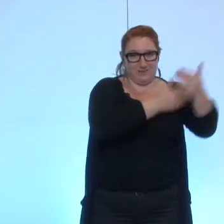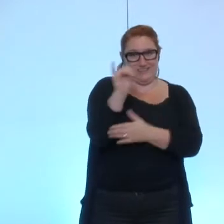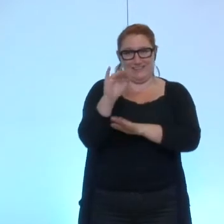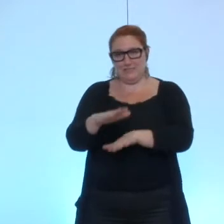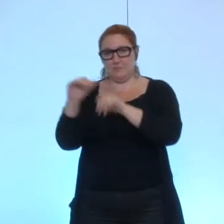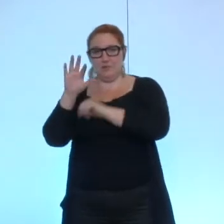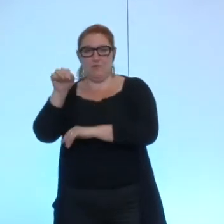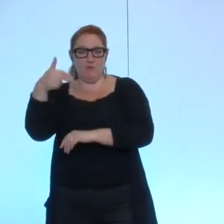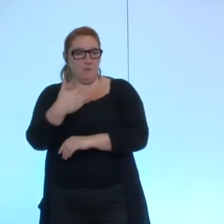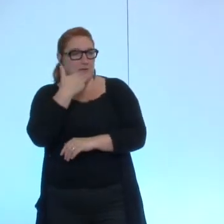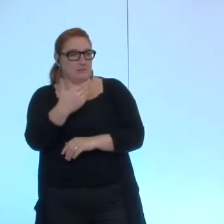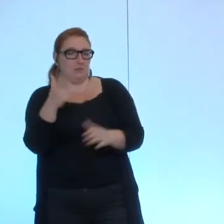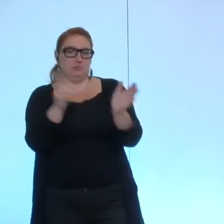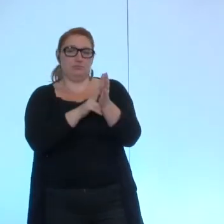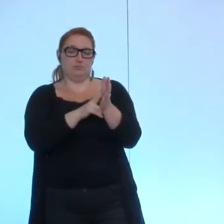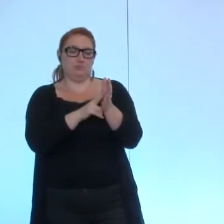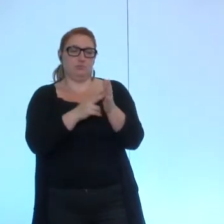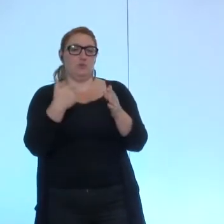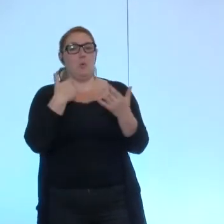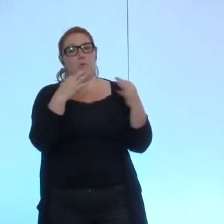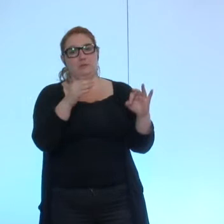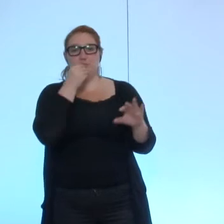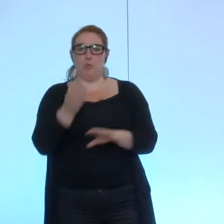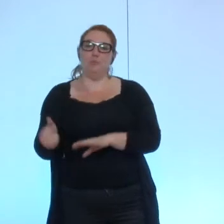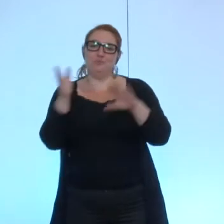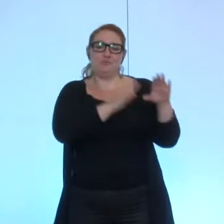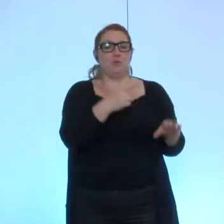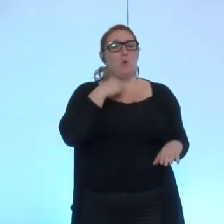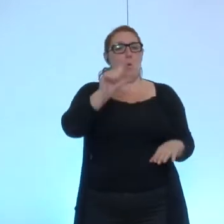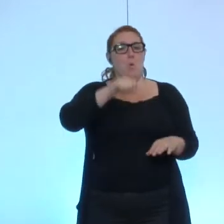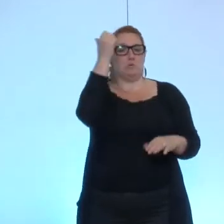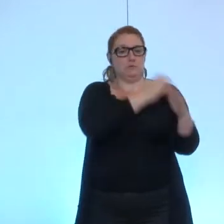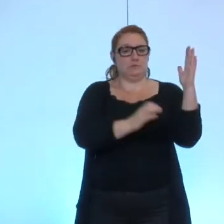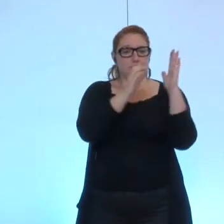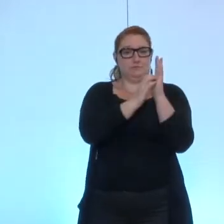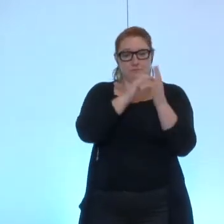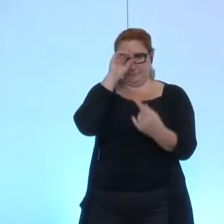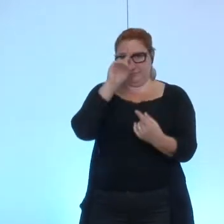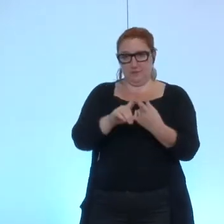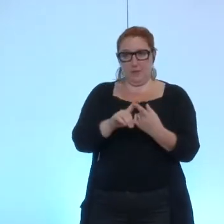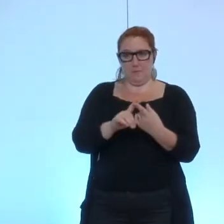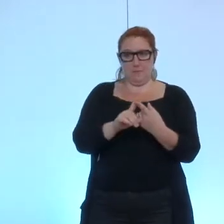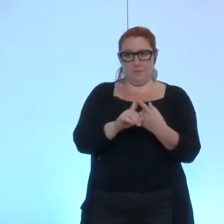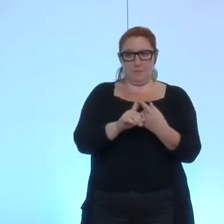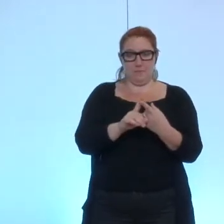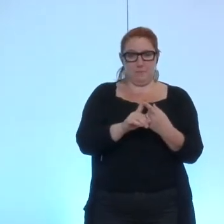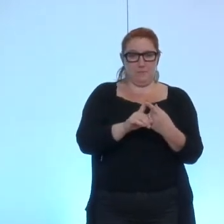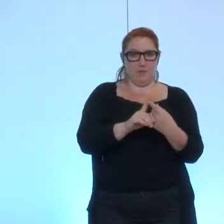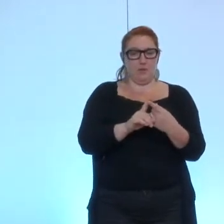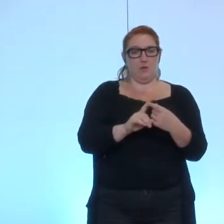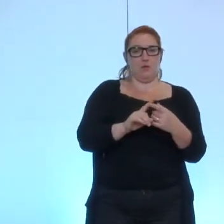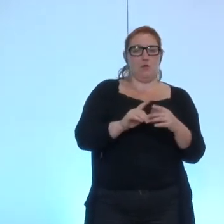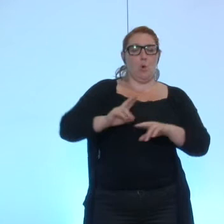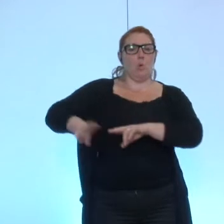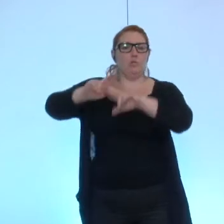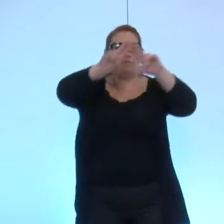délibération numéro 10 est adoptée délibération numéro 11 sur à nouveau le renouvellement